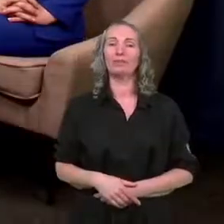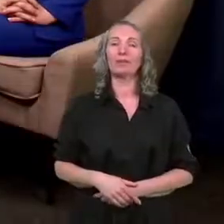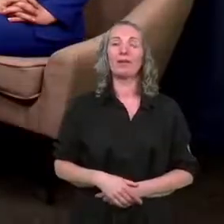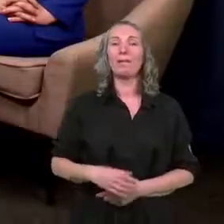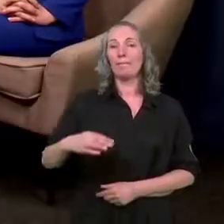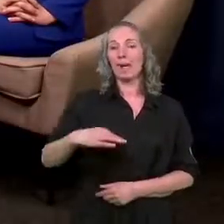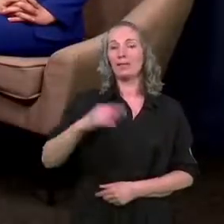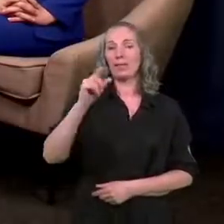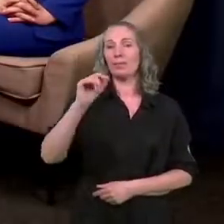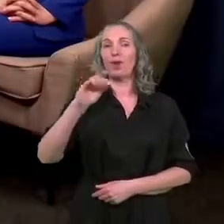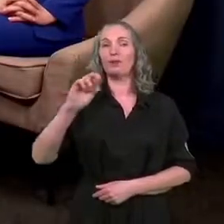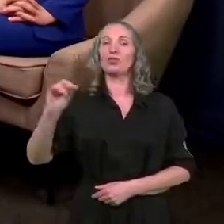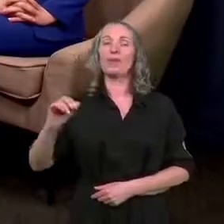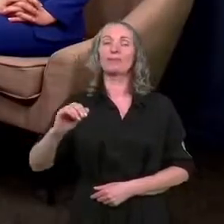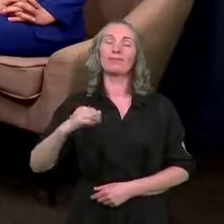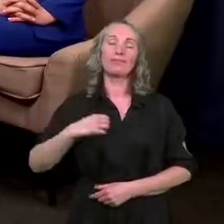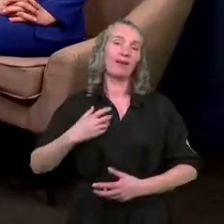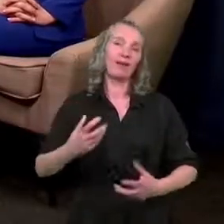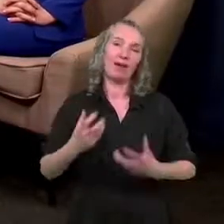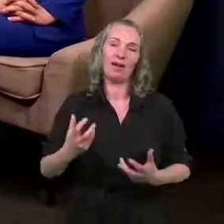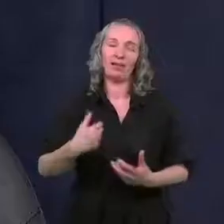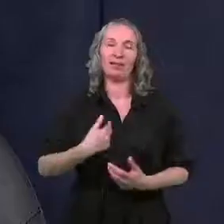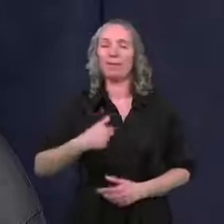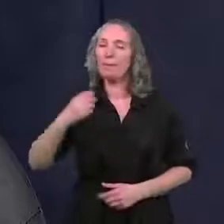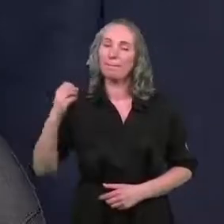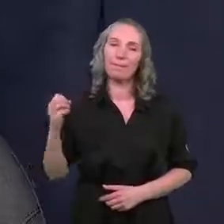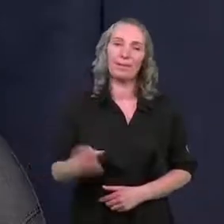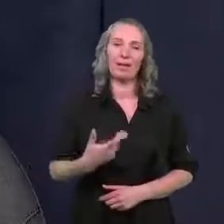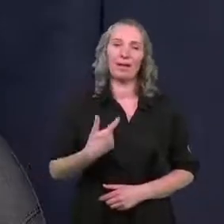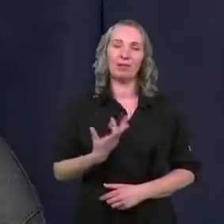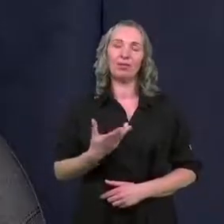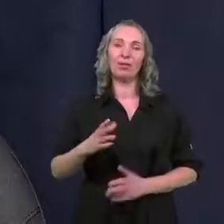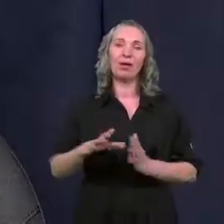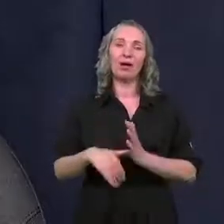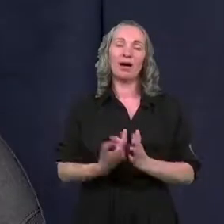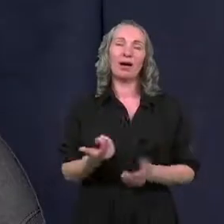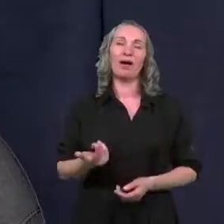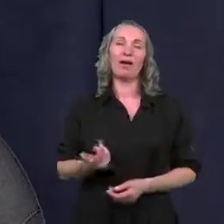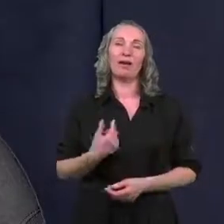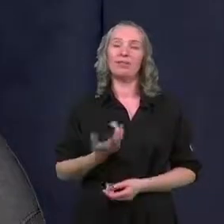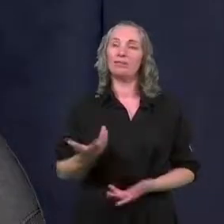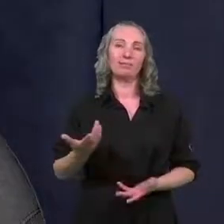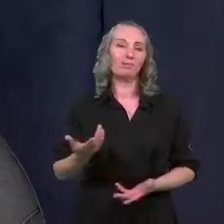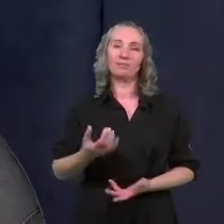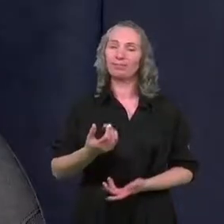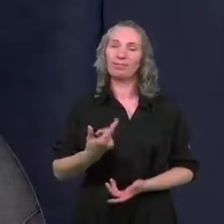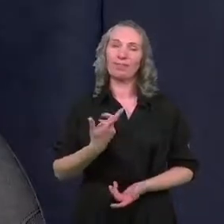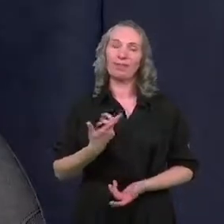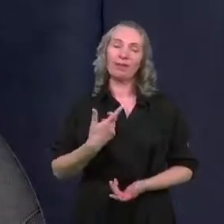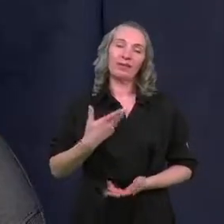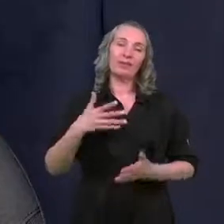Fajnie Piotrze. Bardzo chętnie. Naprawdę nam tego brakuje, ale no niestety jestem